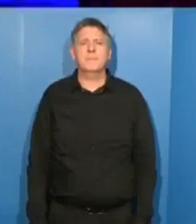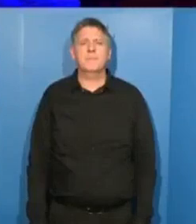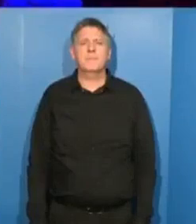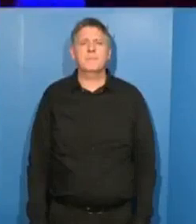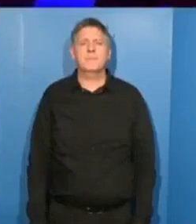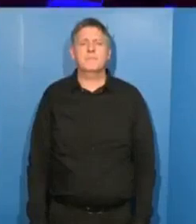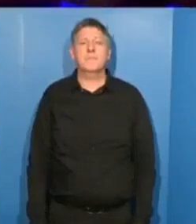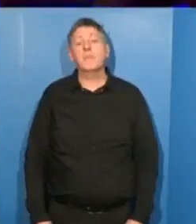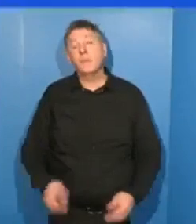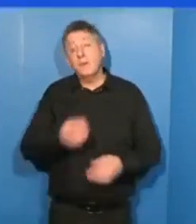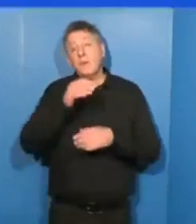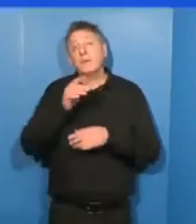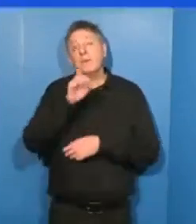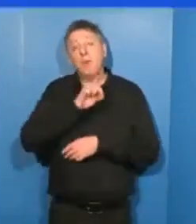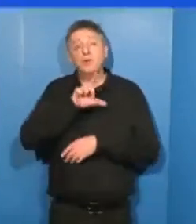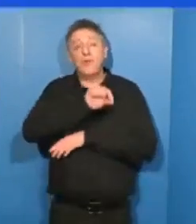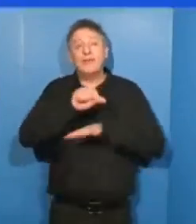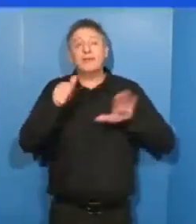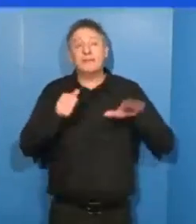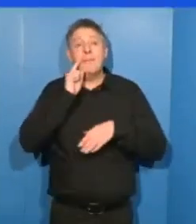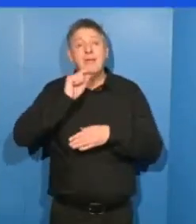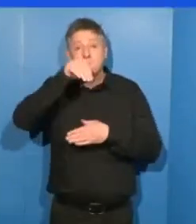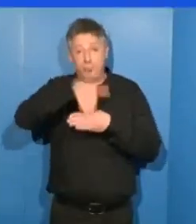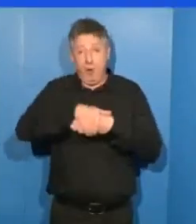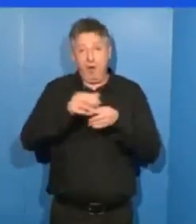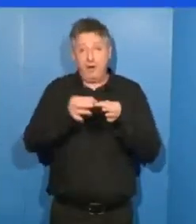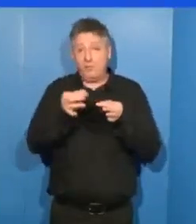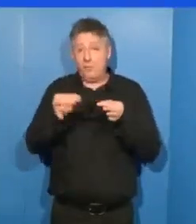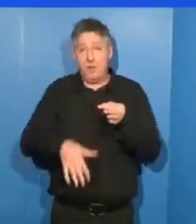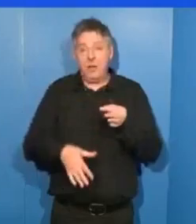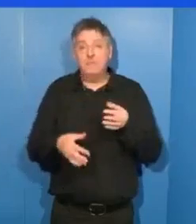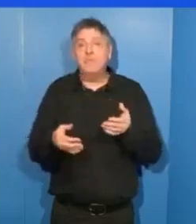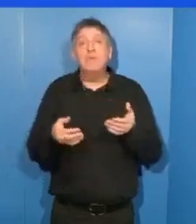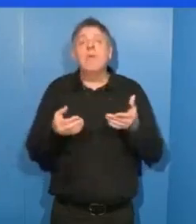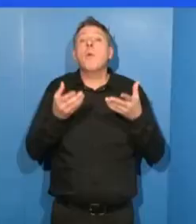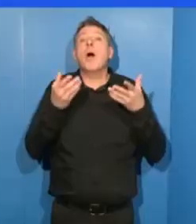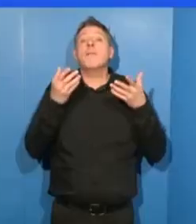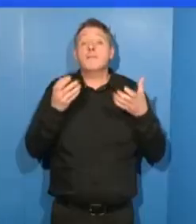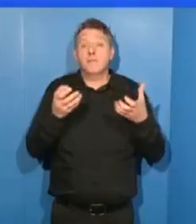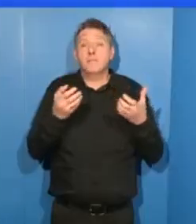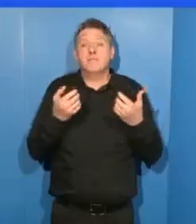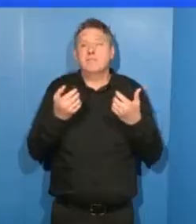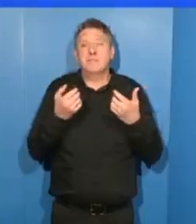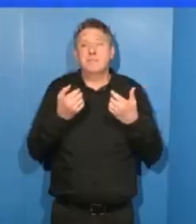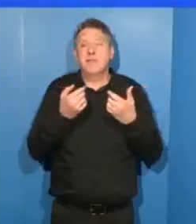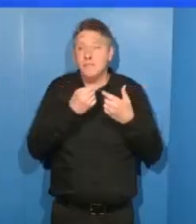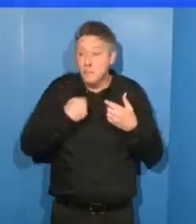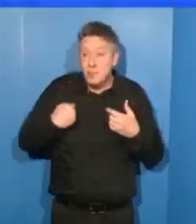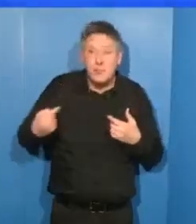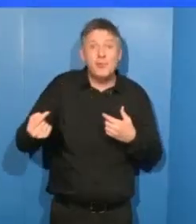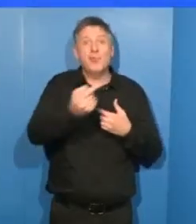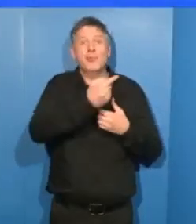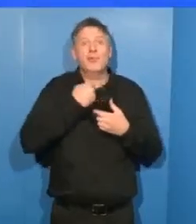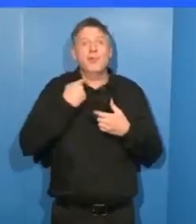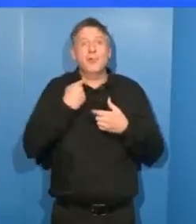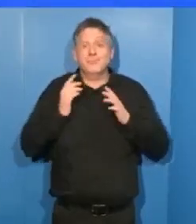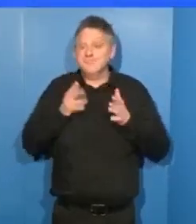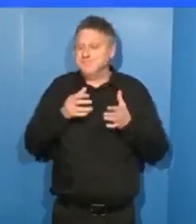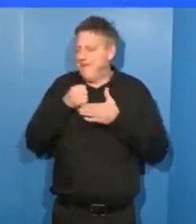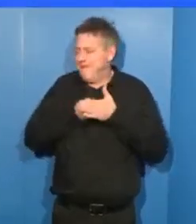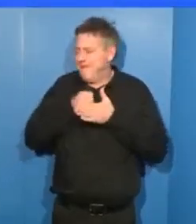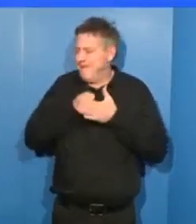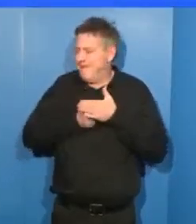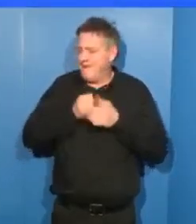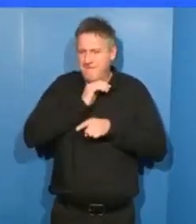Parce que le soir du dimanche 26 mai, mes amis, je veux qu'on puisse se dire, nous avons fait ce que nous